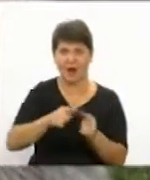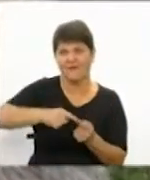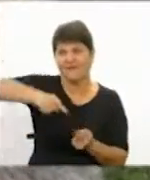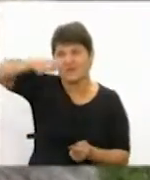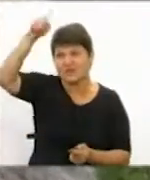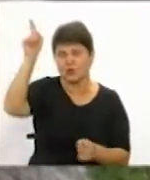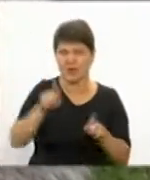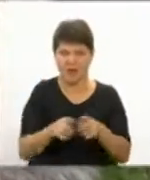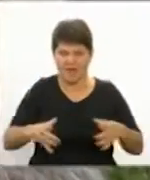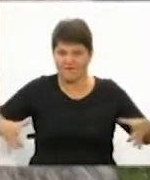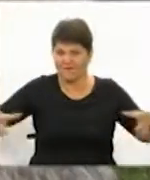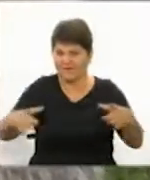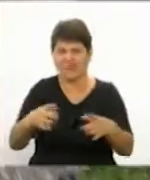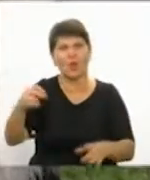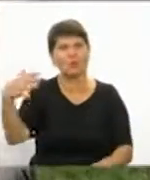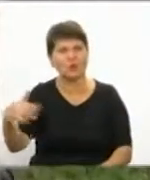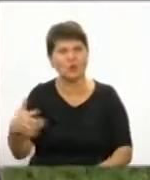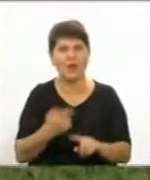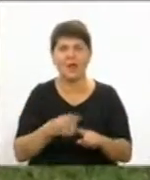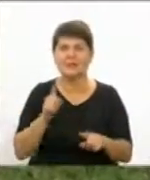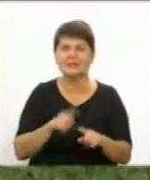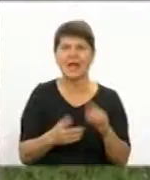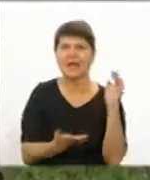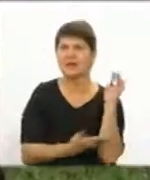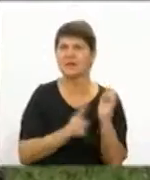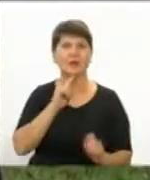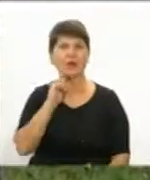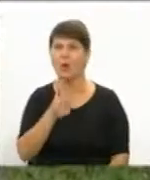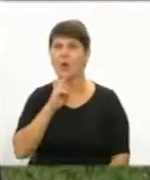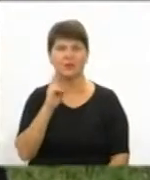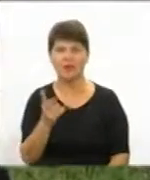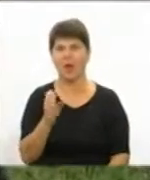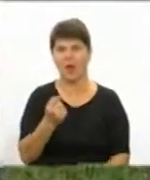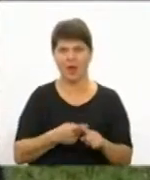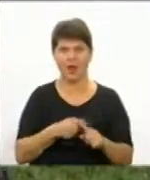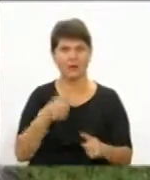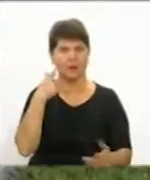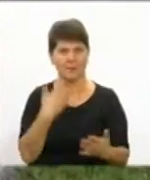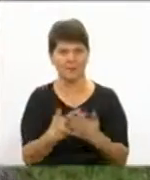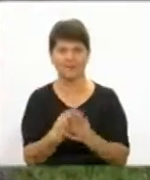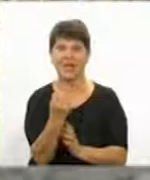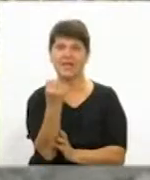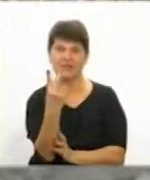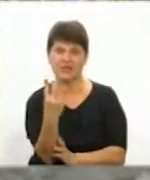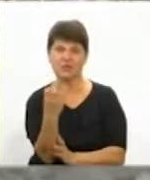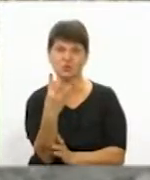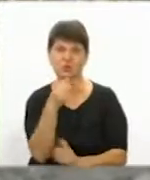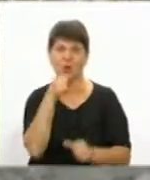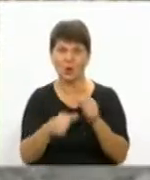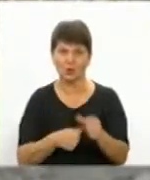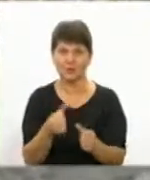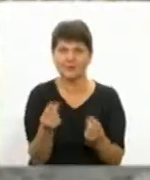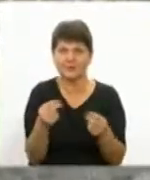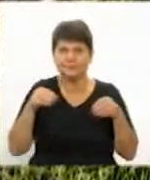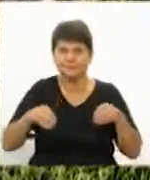такого обхвату, воно і коштує дорожче. Тому що цьому дереву не рік і не два, а цим деревам близько 12-14 років. На вартість